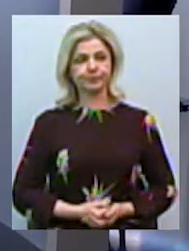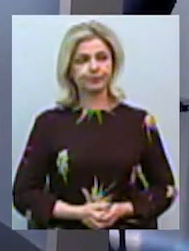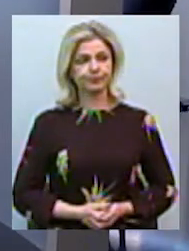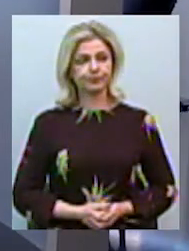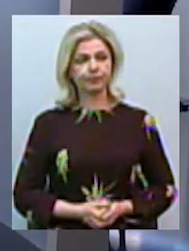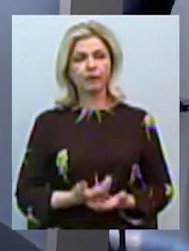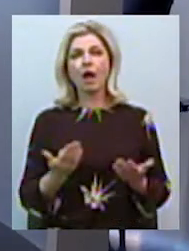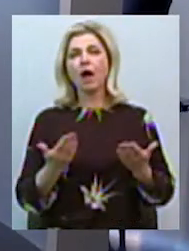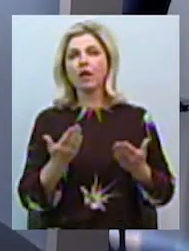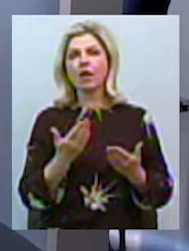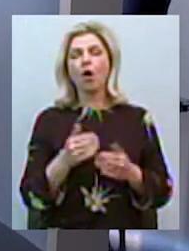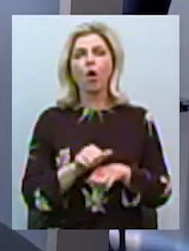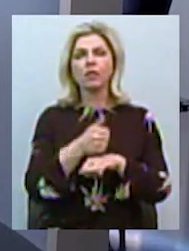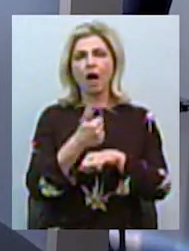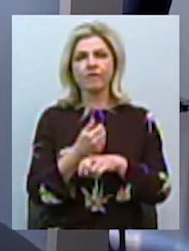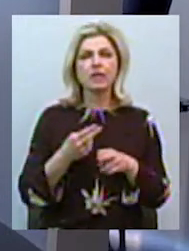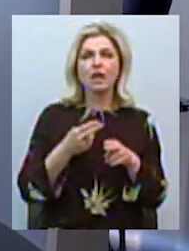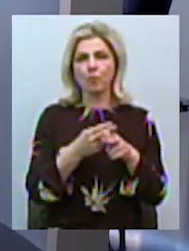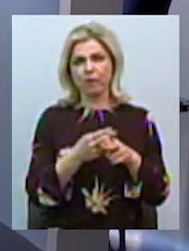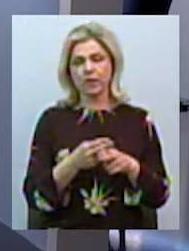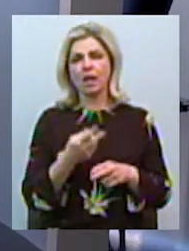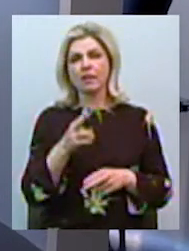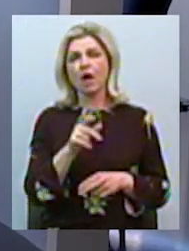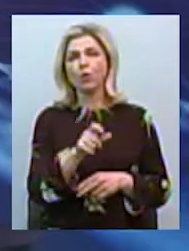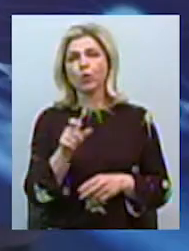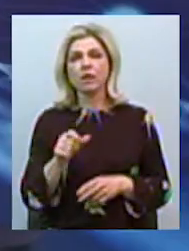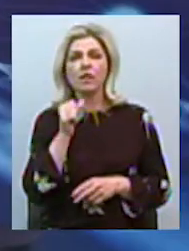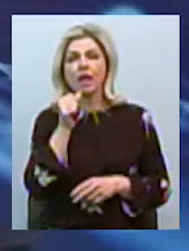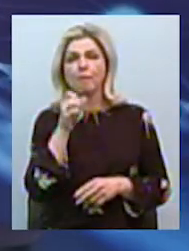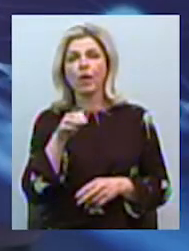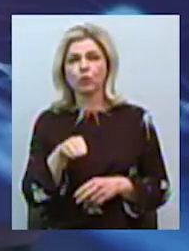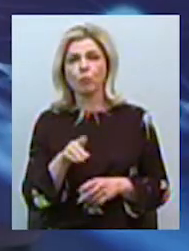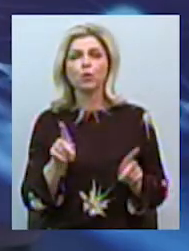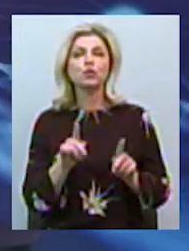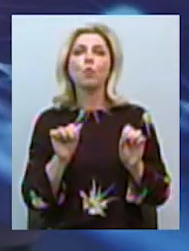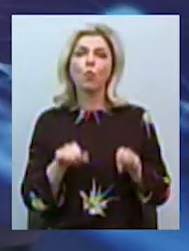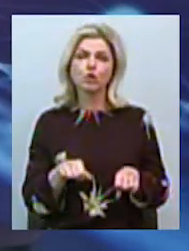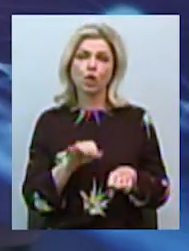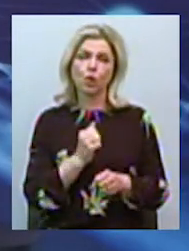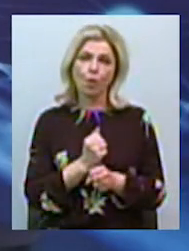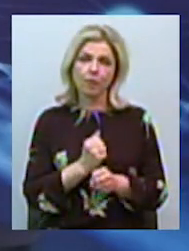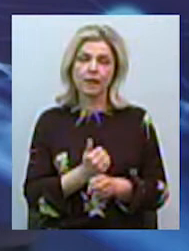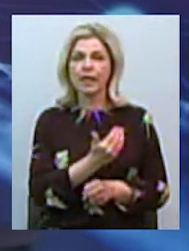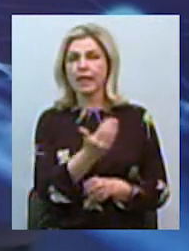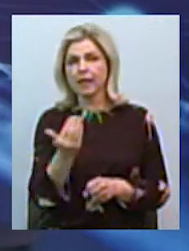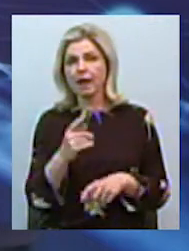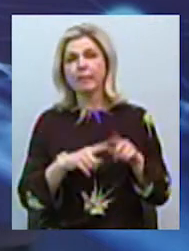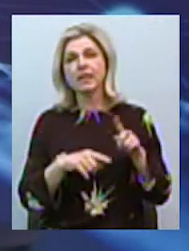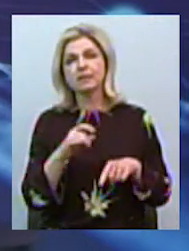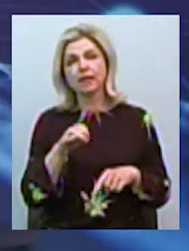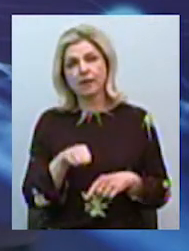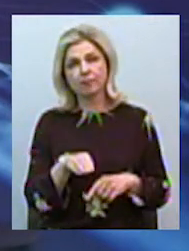Наталі, які основні запобіжні заходи для пацієнтів із цукровим діабетом, що можна робити пацієнтам, їх близьким, адже